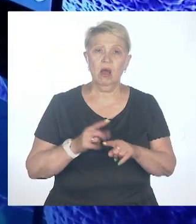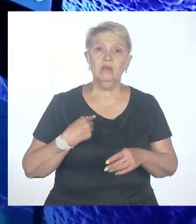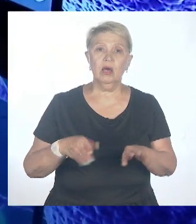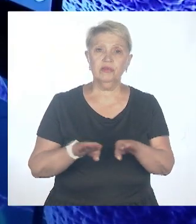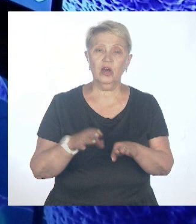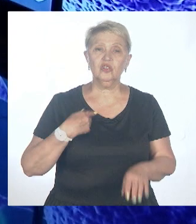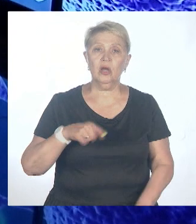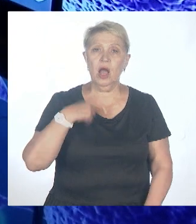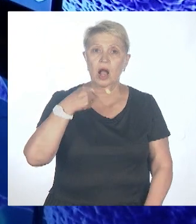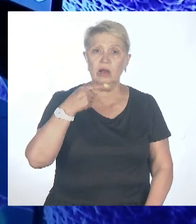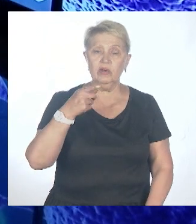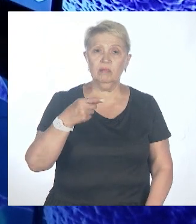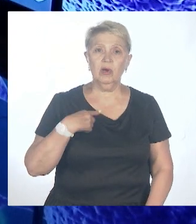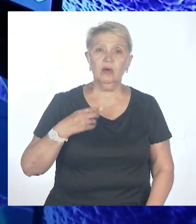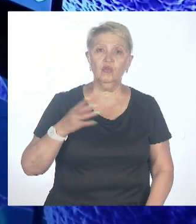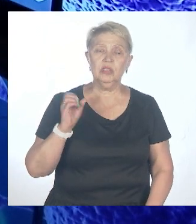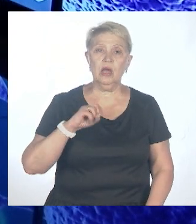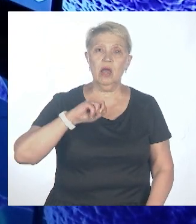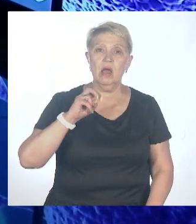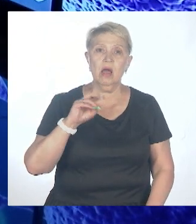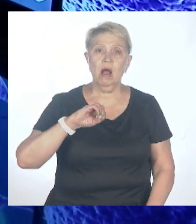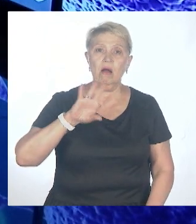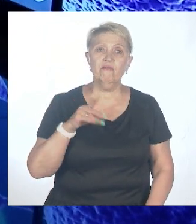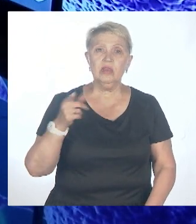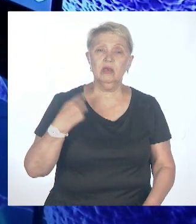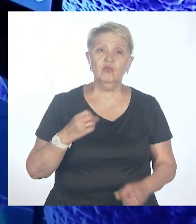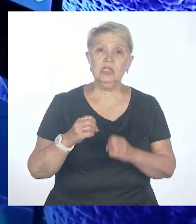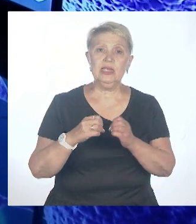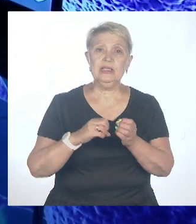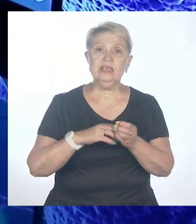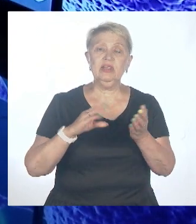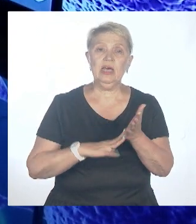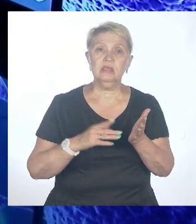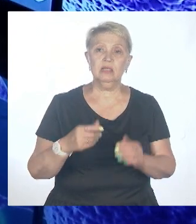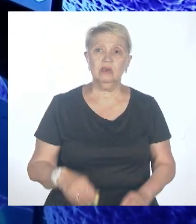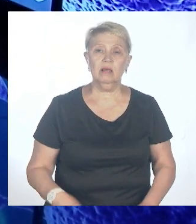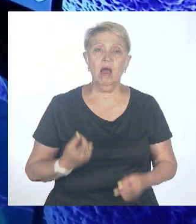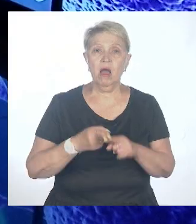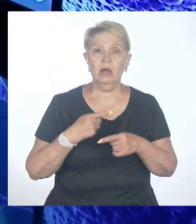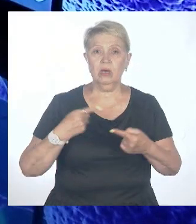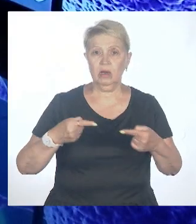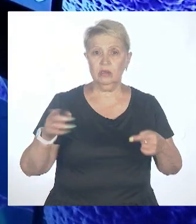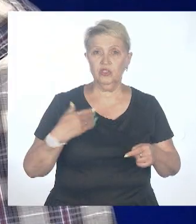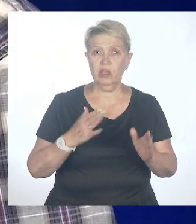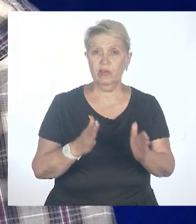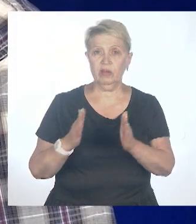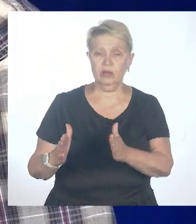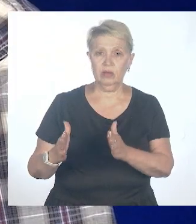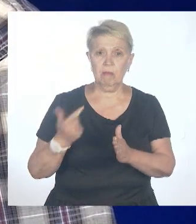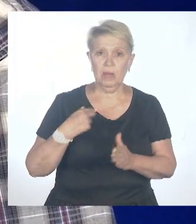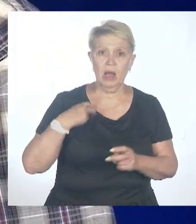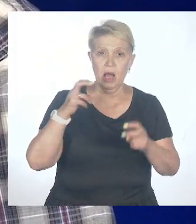COVID-19 и его какое-то ответвление? Да, да. Это различные варианты. Дело в том, что мы